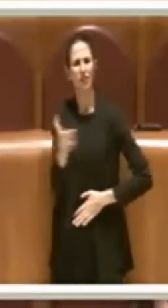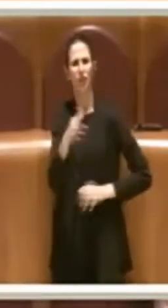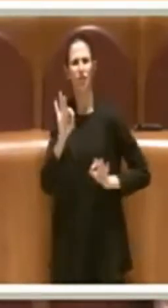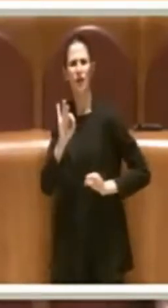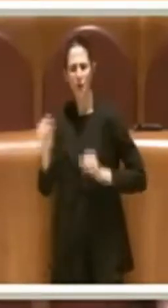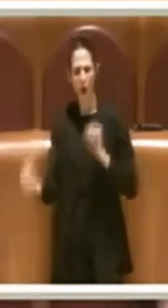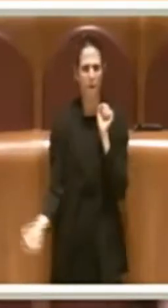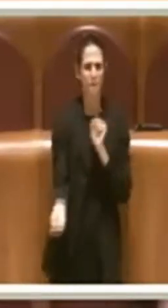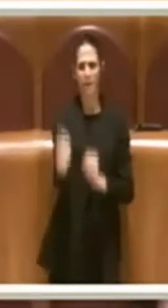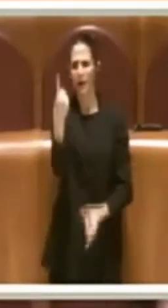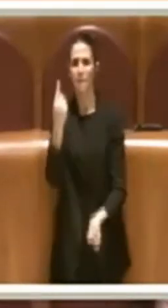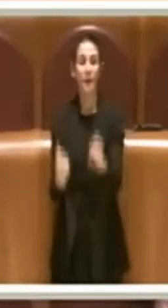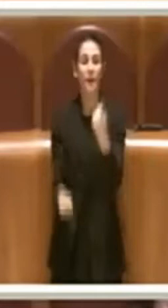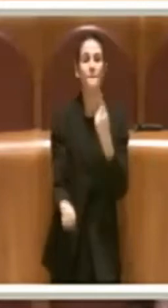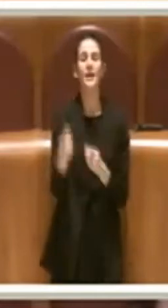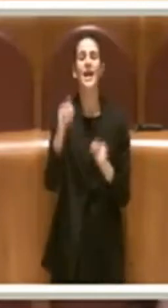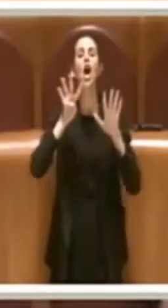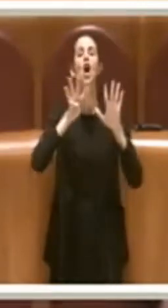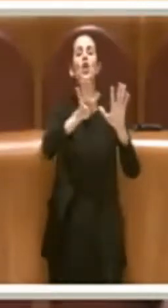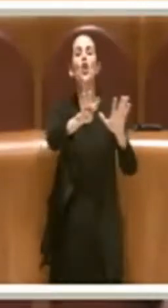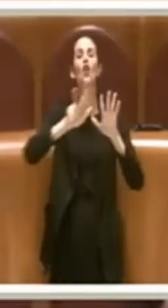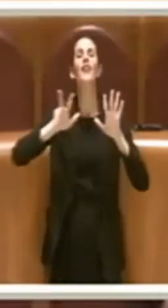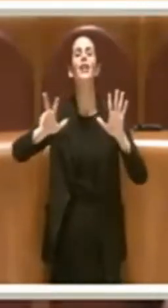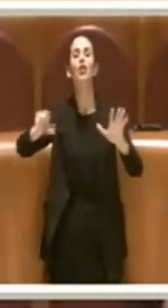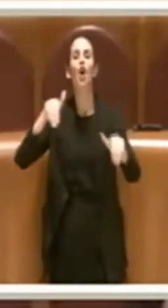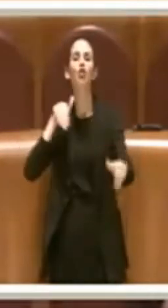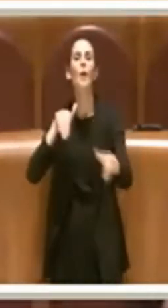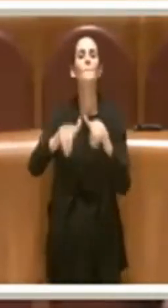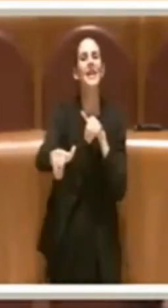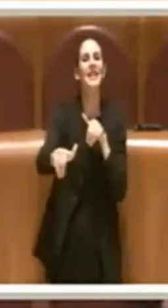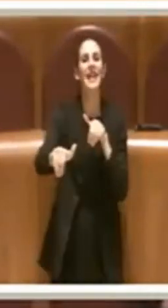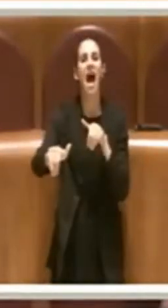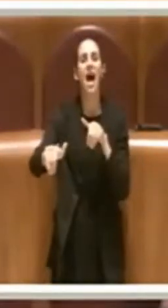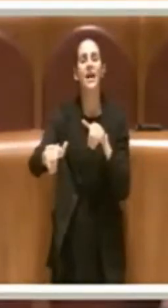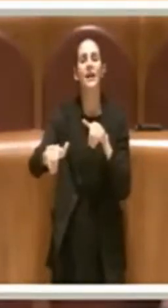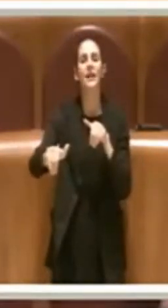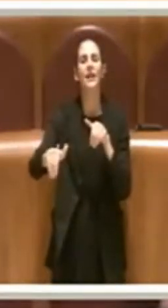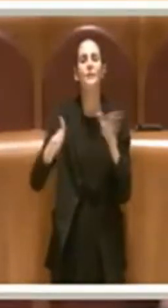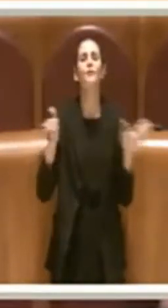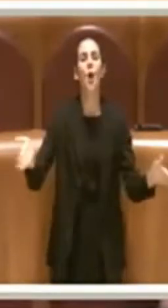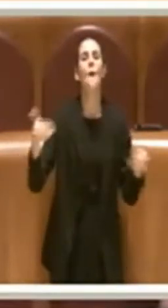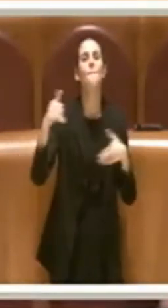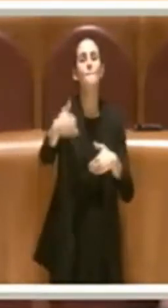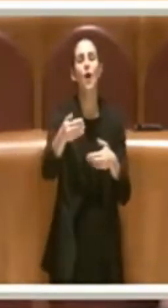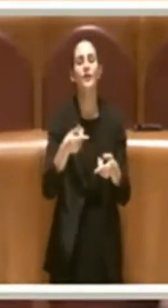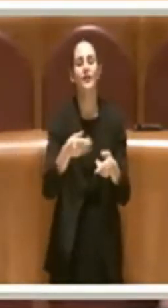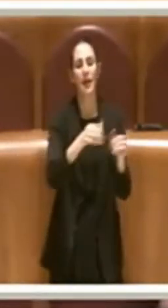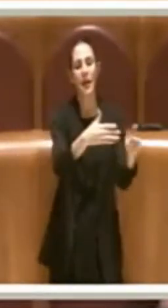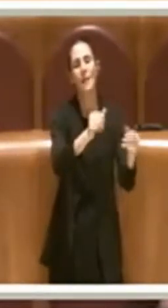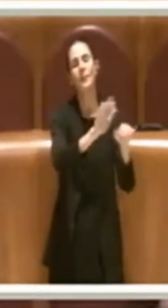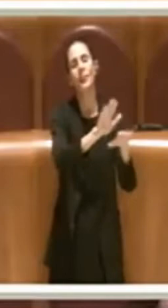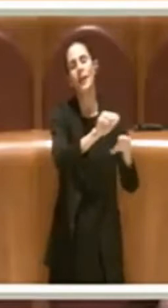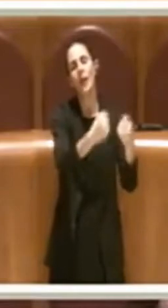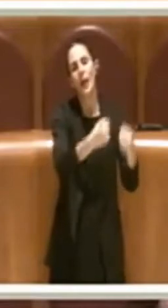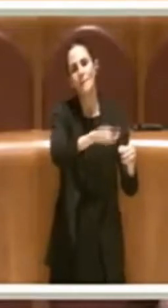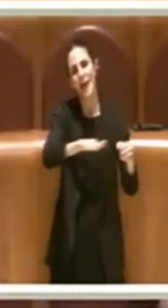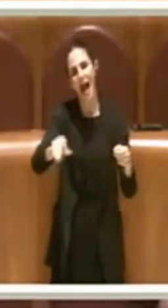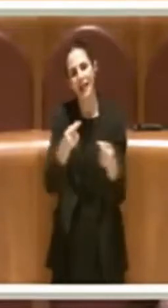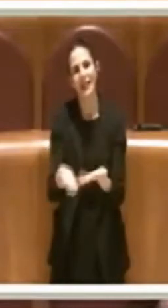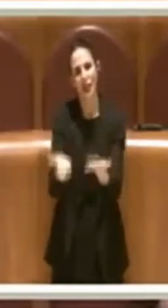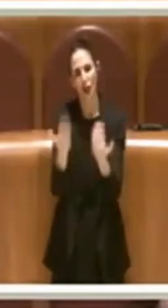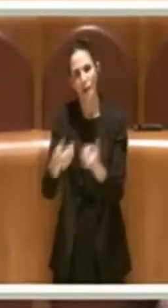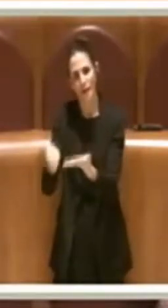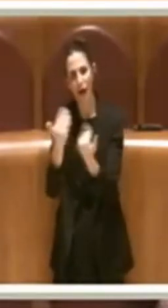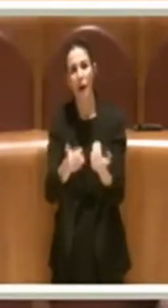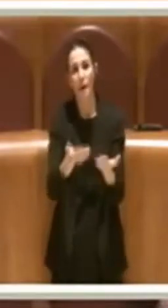98 miliardi dei concessionari, che poi si scoprì attaccavano macchine non collegate al sistema nei monopali e che quindi